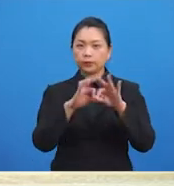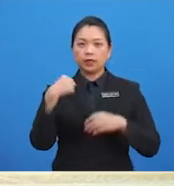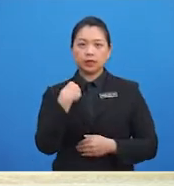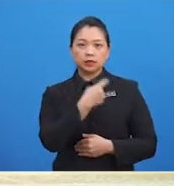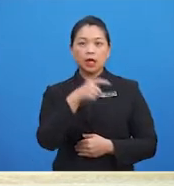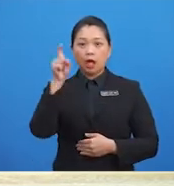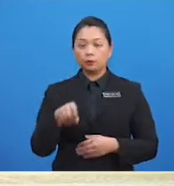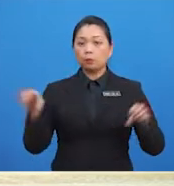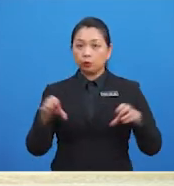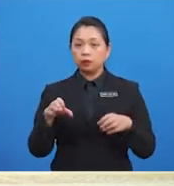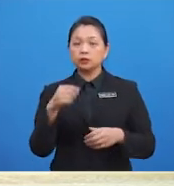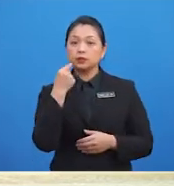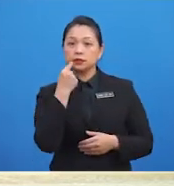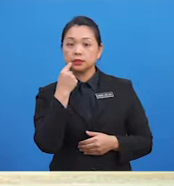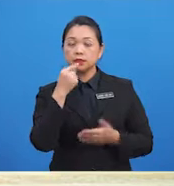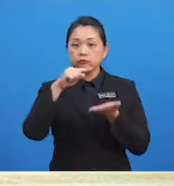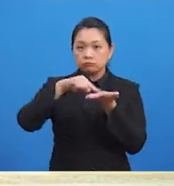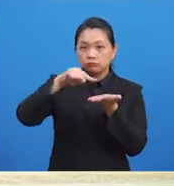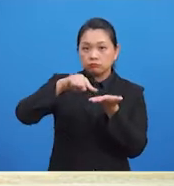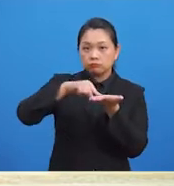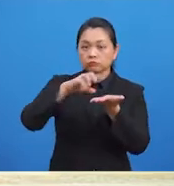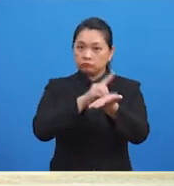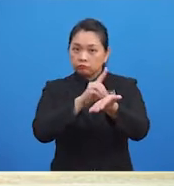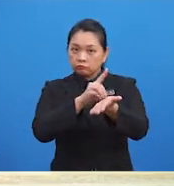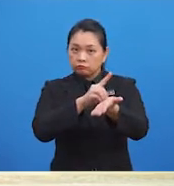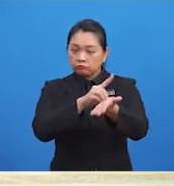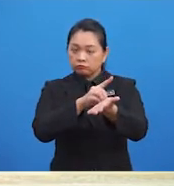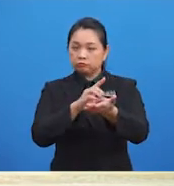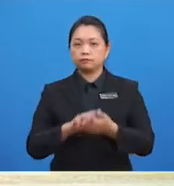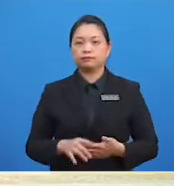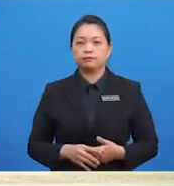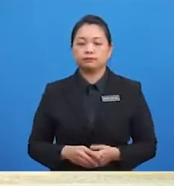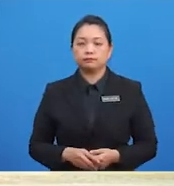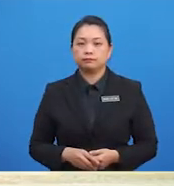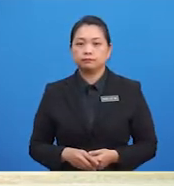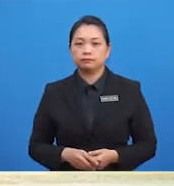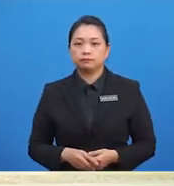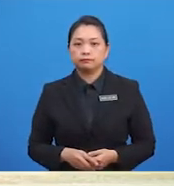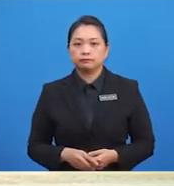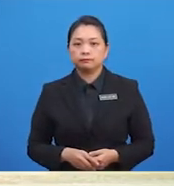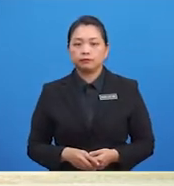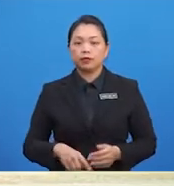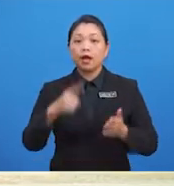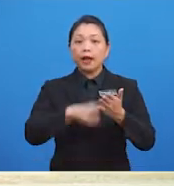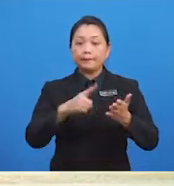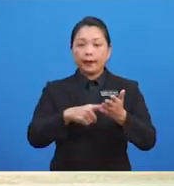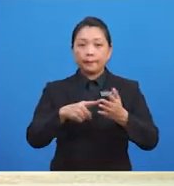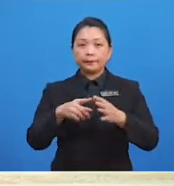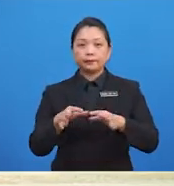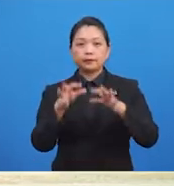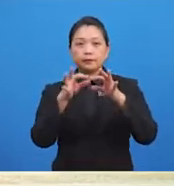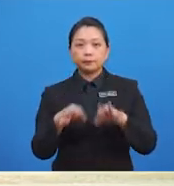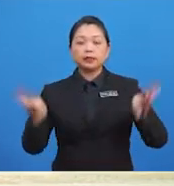perlu membuat pemeriksaan gigi di klinik pergigian Apakah kepentingan